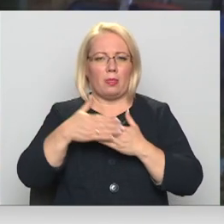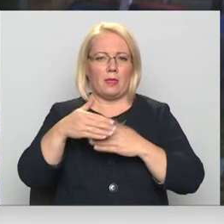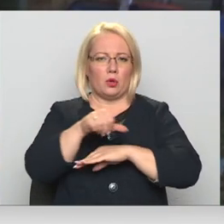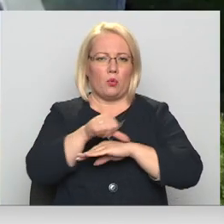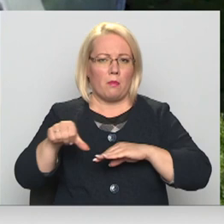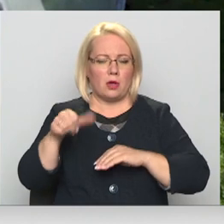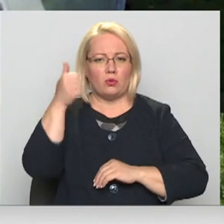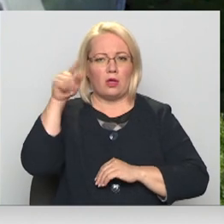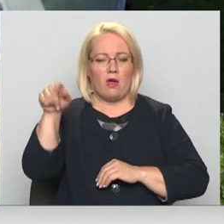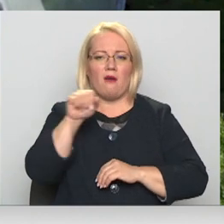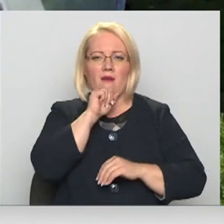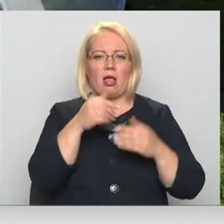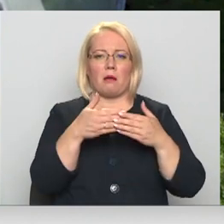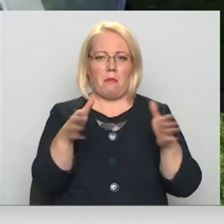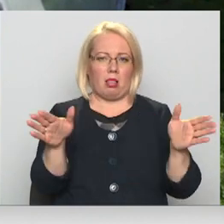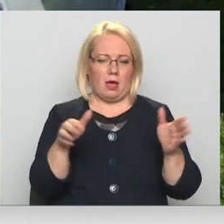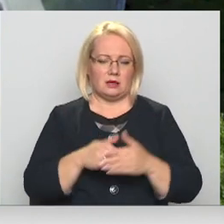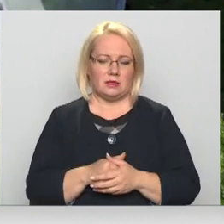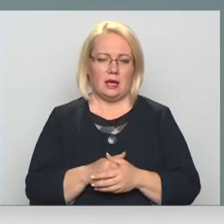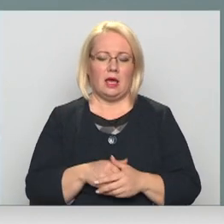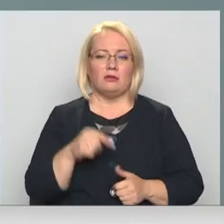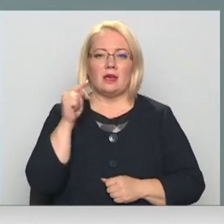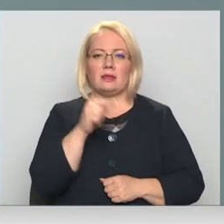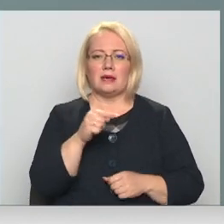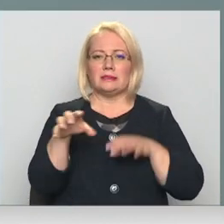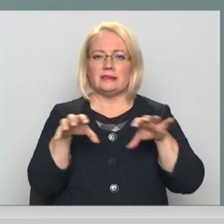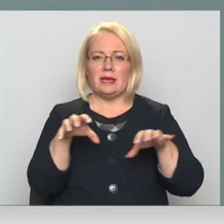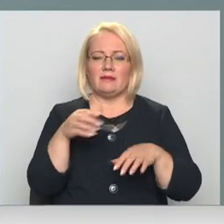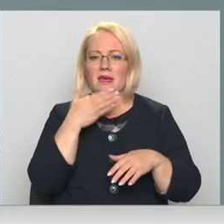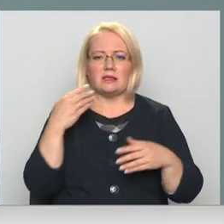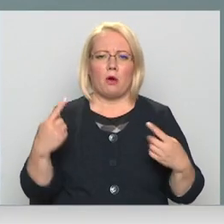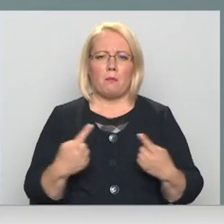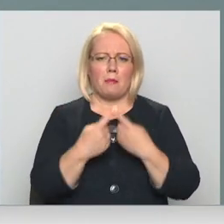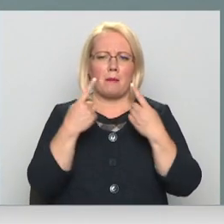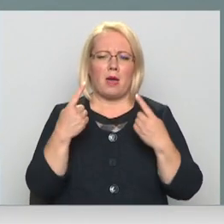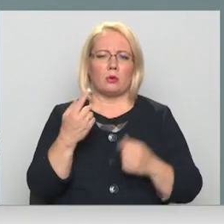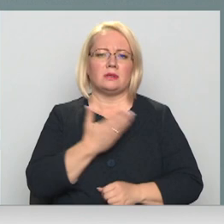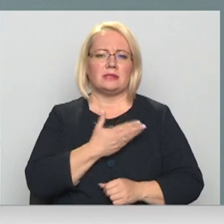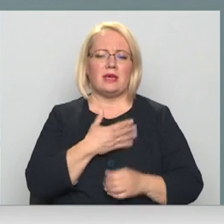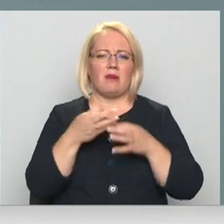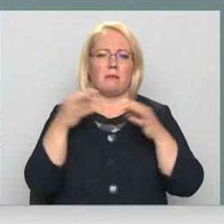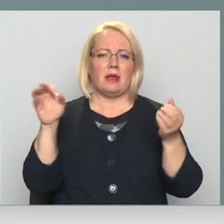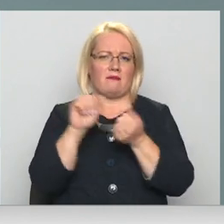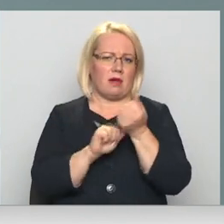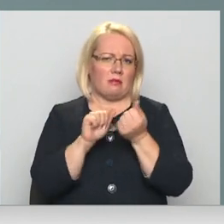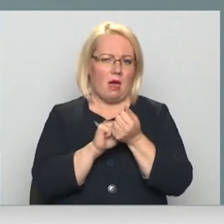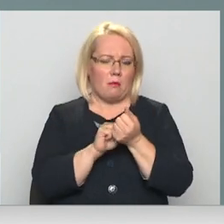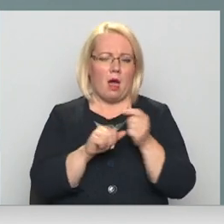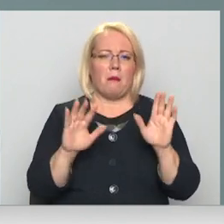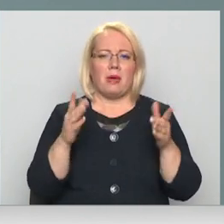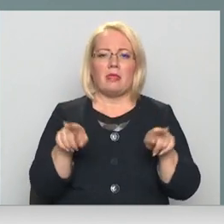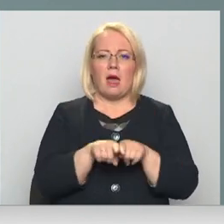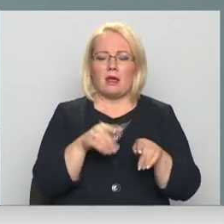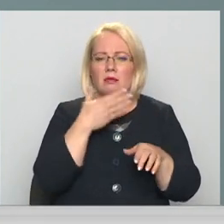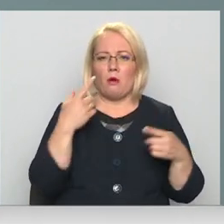un vēlāk ir atlaisti sauvaļā. Tas dzīvnieks nav īsti piemērots līdz galam dzīvē sauvaļā, bet viņš nav arī līdz galam